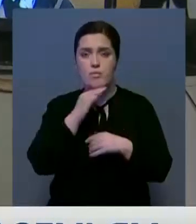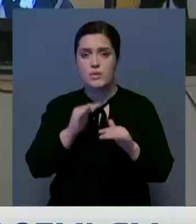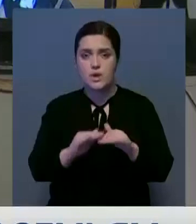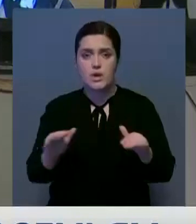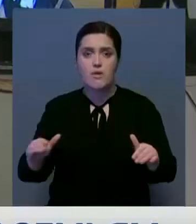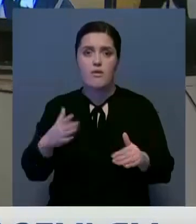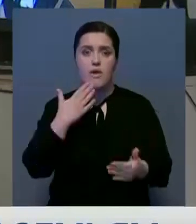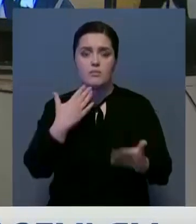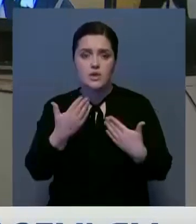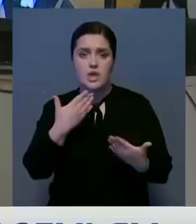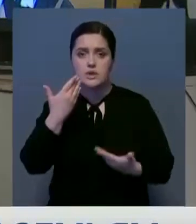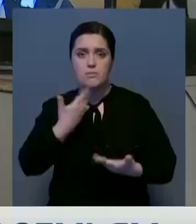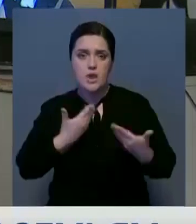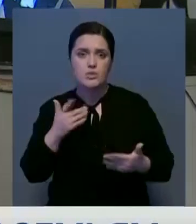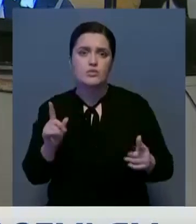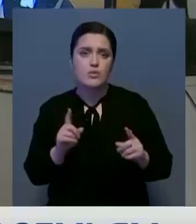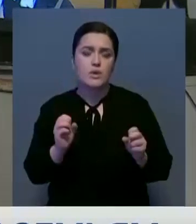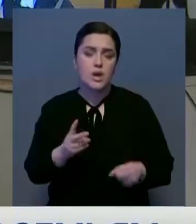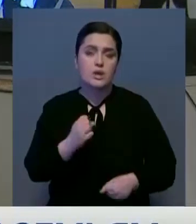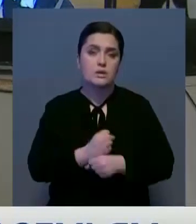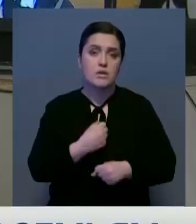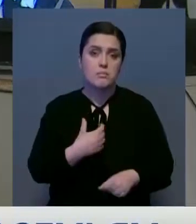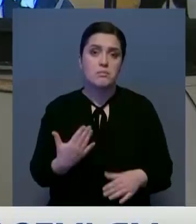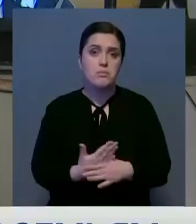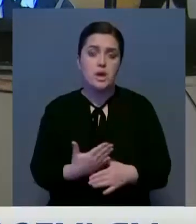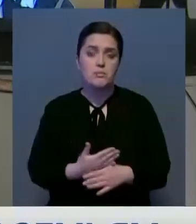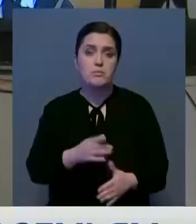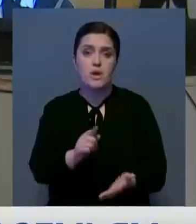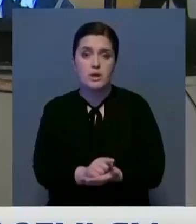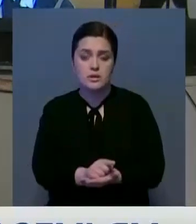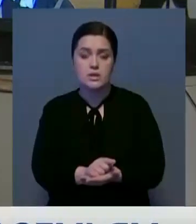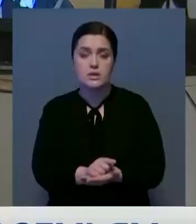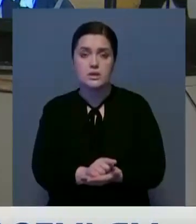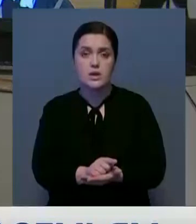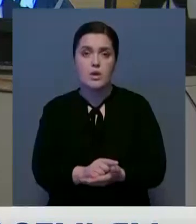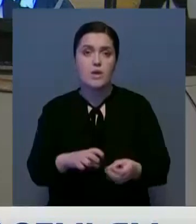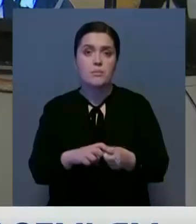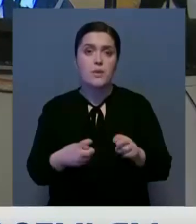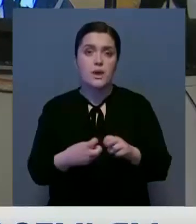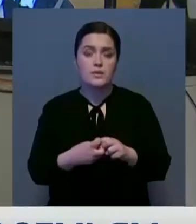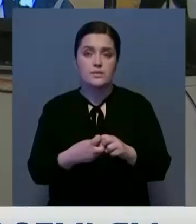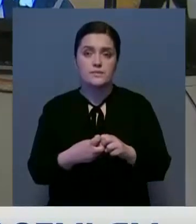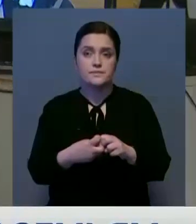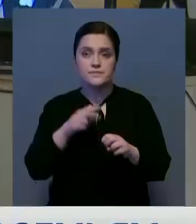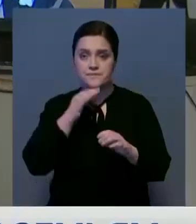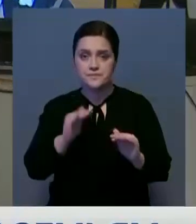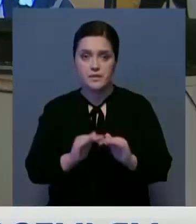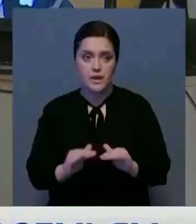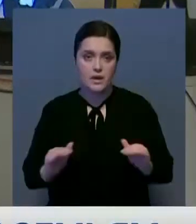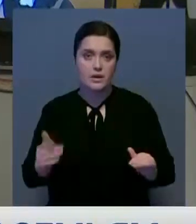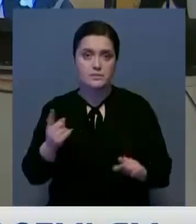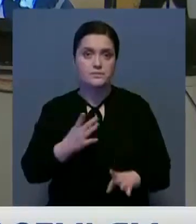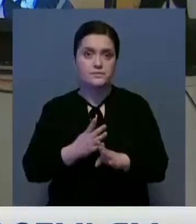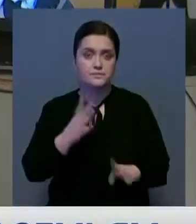как, что помогаем. Так как у нас сейчас проблема у многодетных. В первую очередь жилье, сами